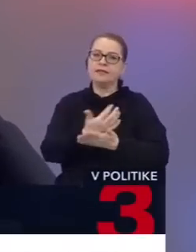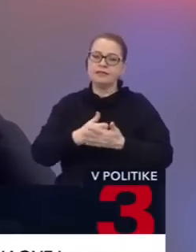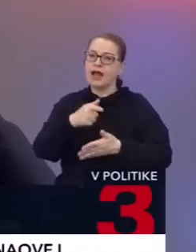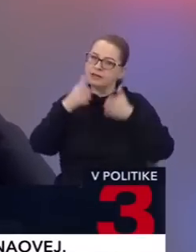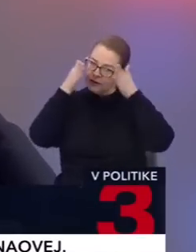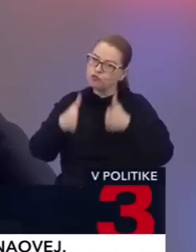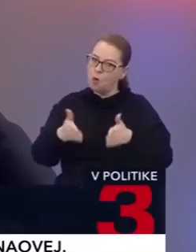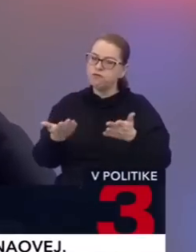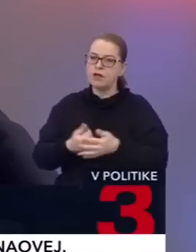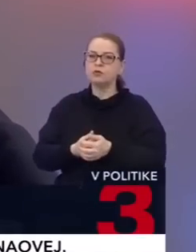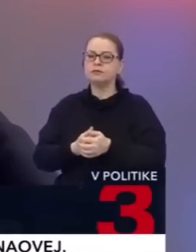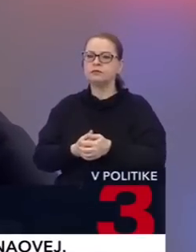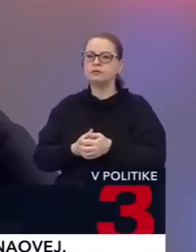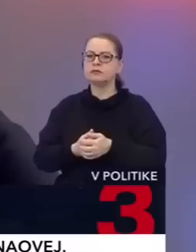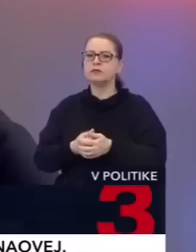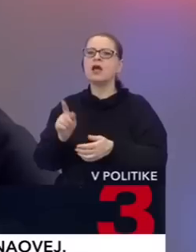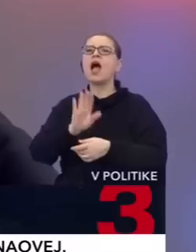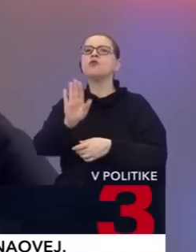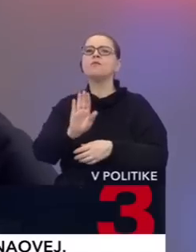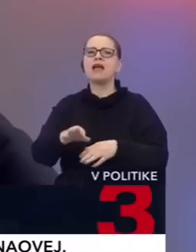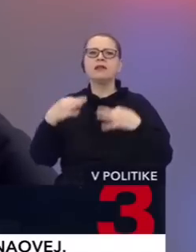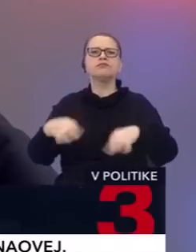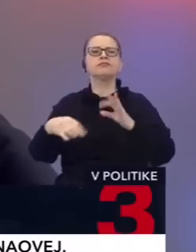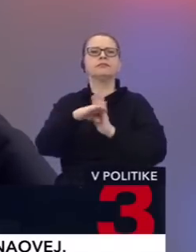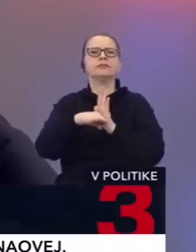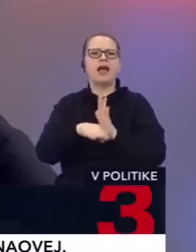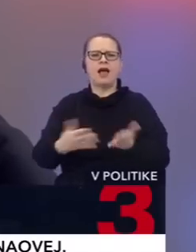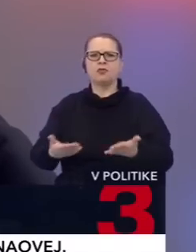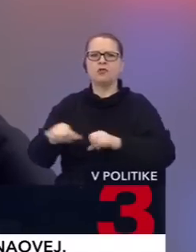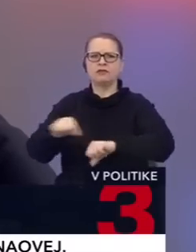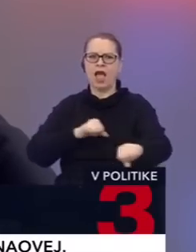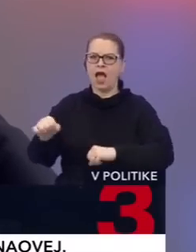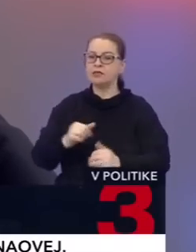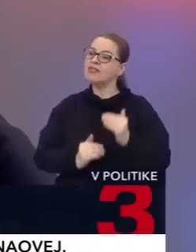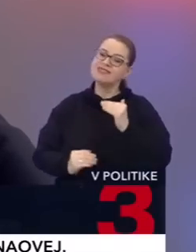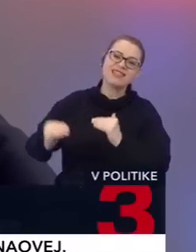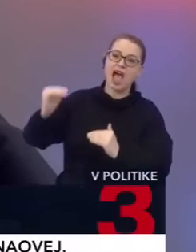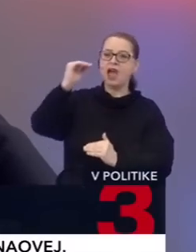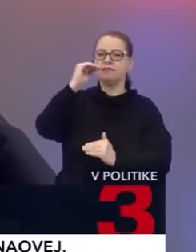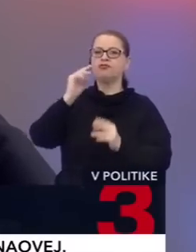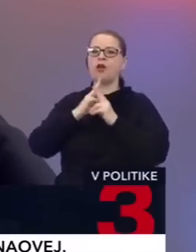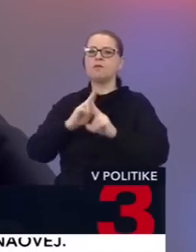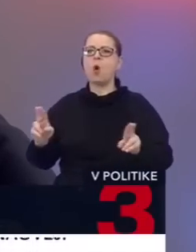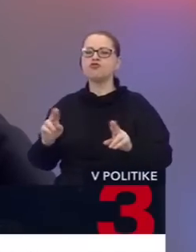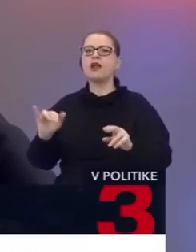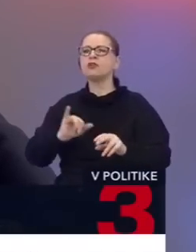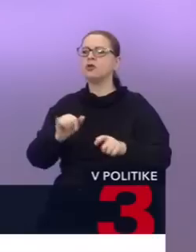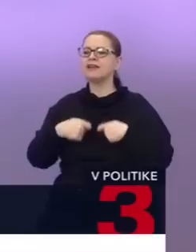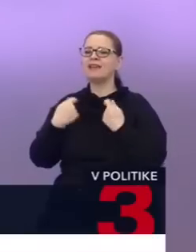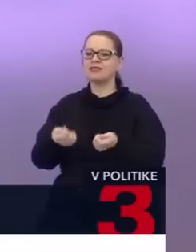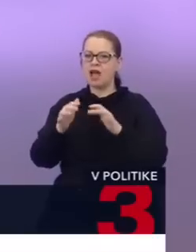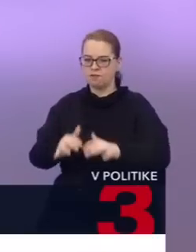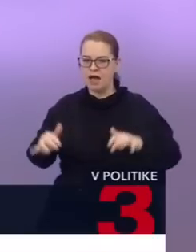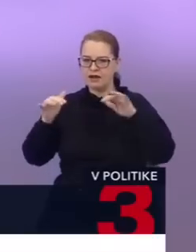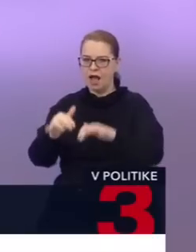ste dôveru. Akú máte legitimitu vládnuť? Najvyššiu možnú, aká je dnes dosiahnutelná v parlamente. Pretože opäť,